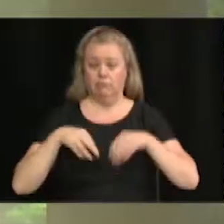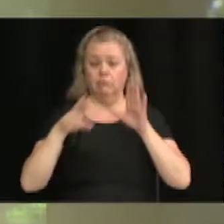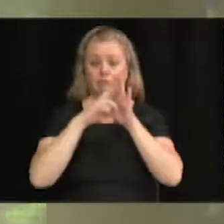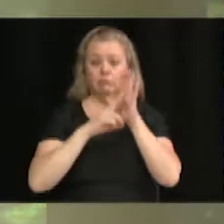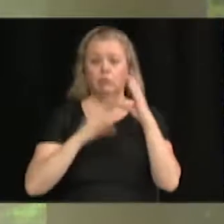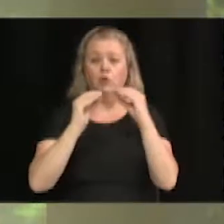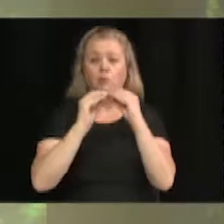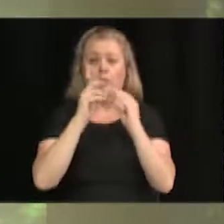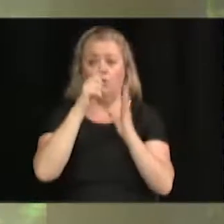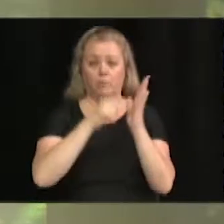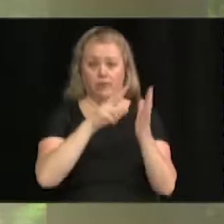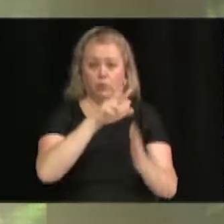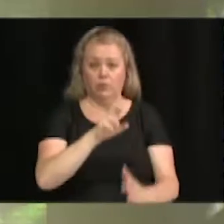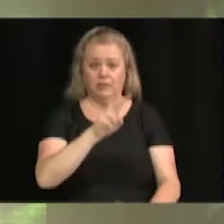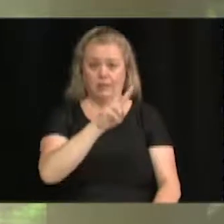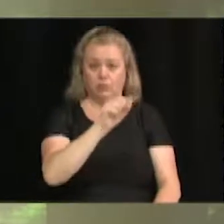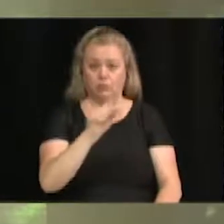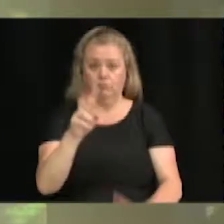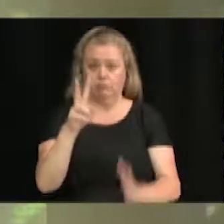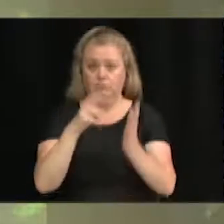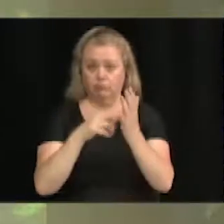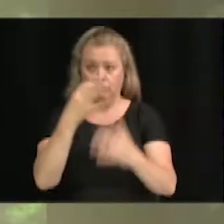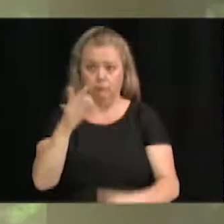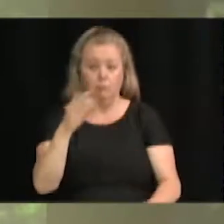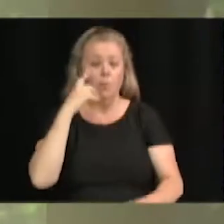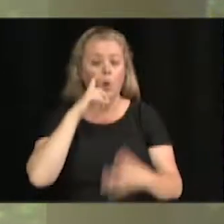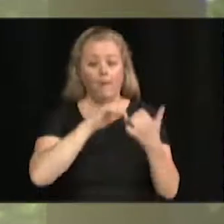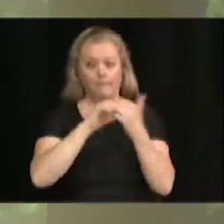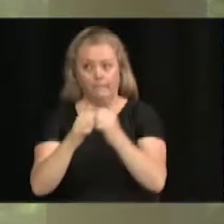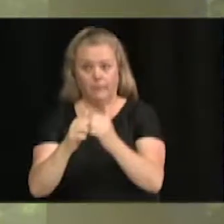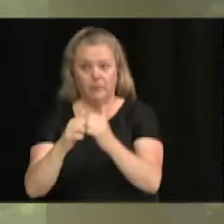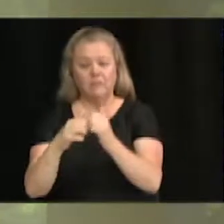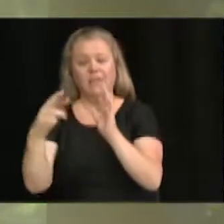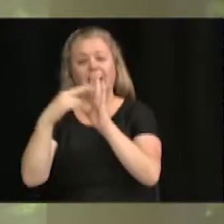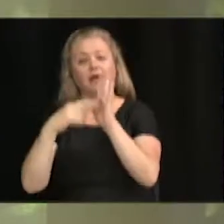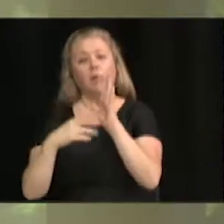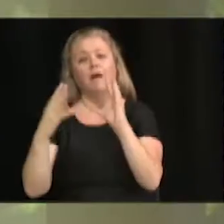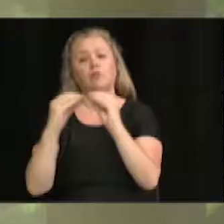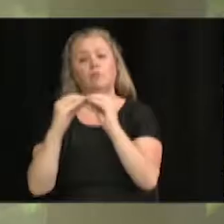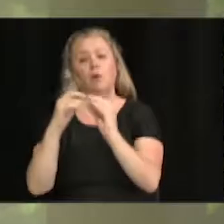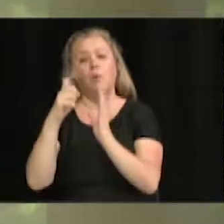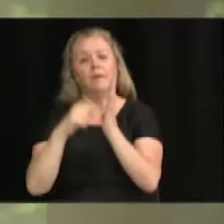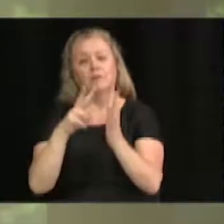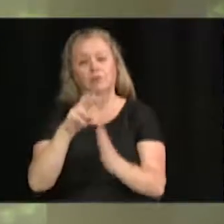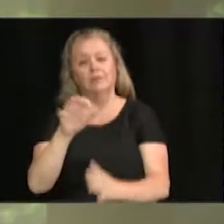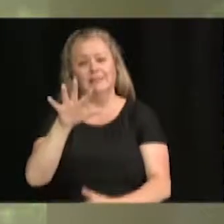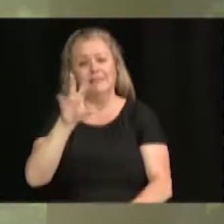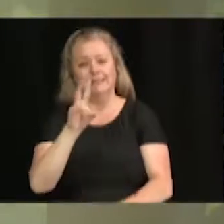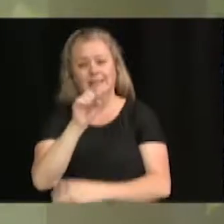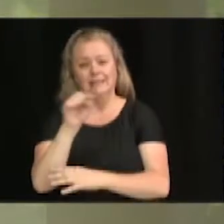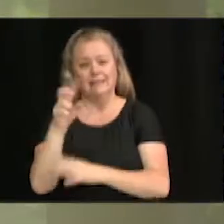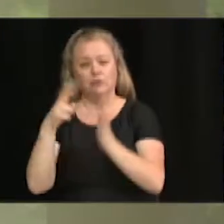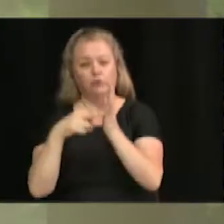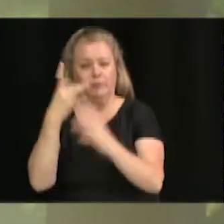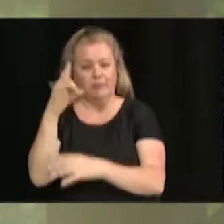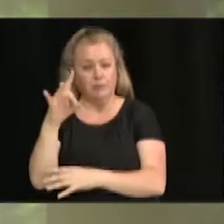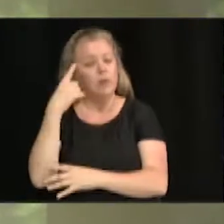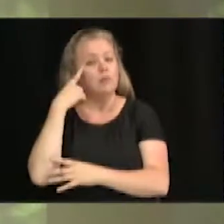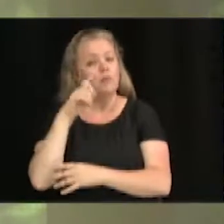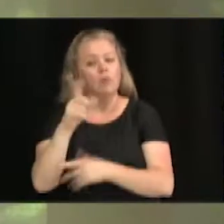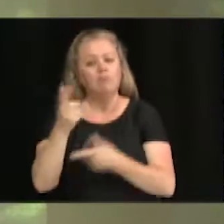-2019, modifiant le règlement numéro 1257-2018, concernant la gestion